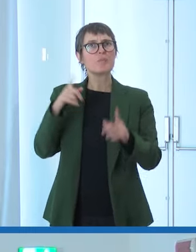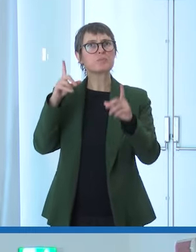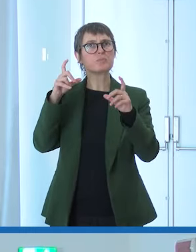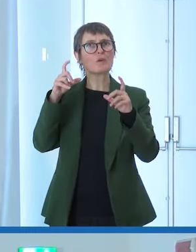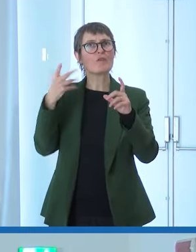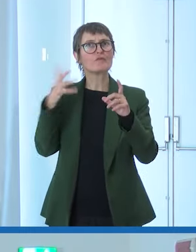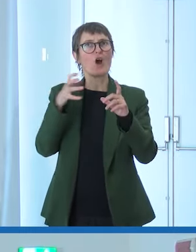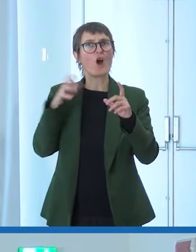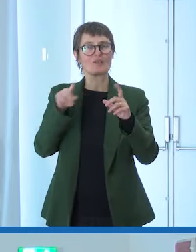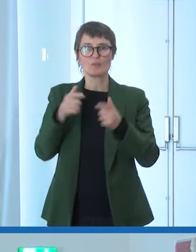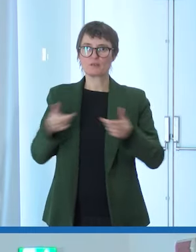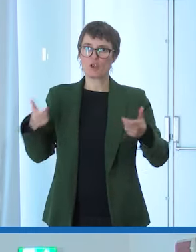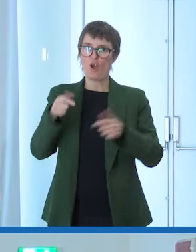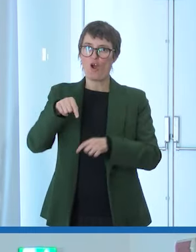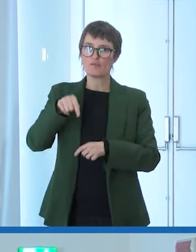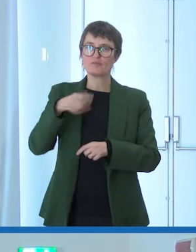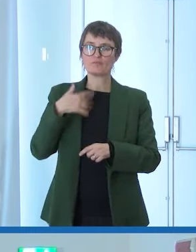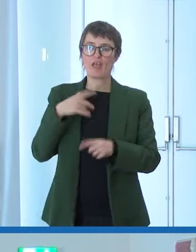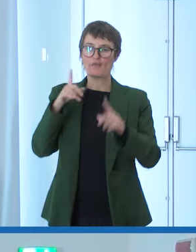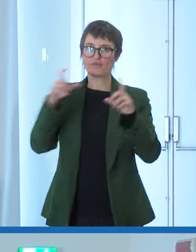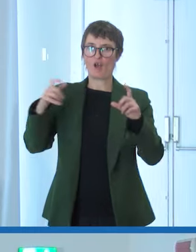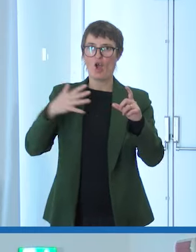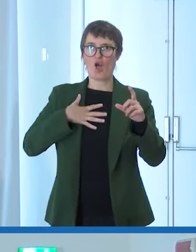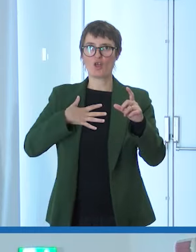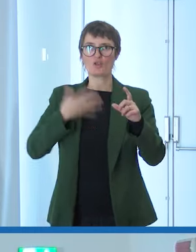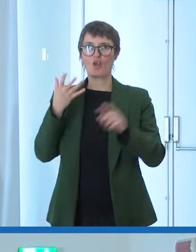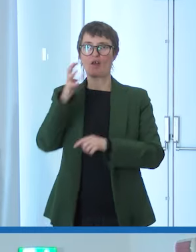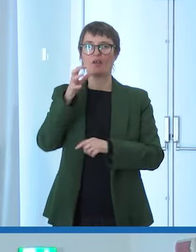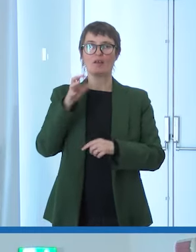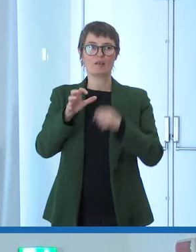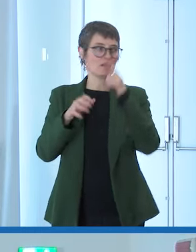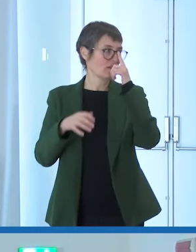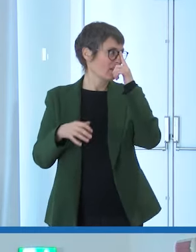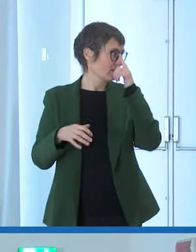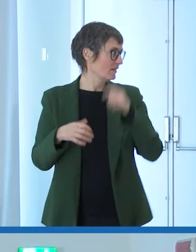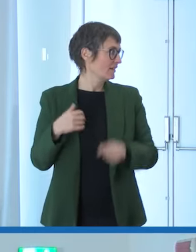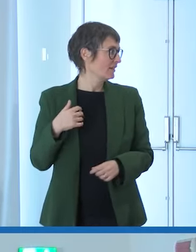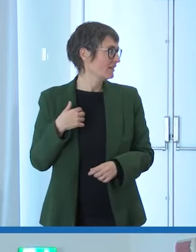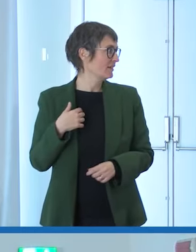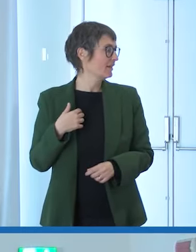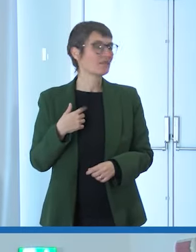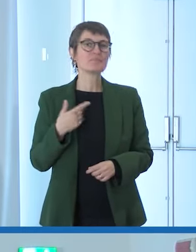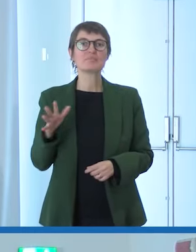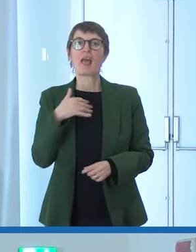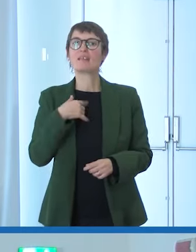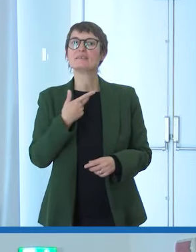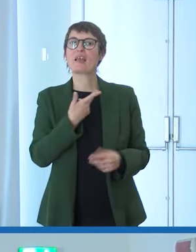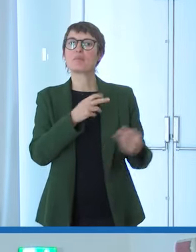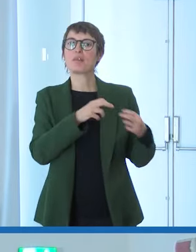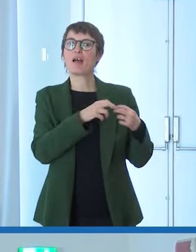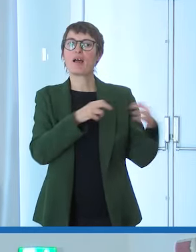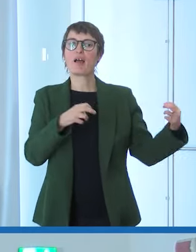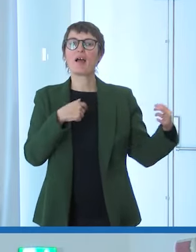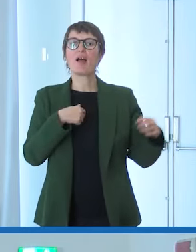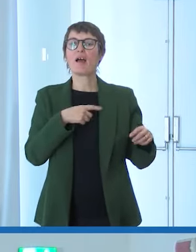convegno tutte le foto dedicate a me sono venute che questo mi annulla perché io non ci sto qua ci stanno tutti quanti e io non ci sto mi hanno